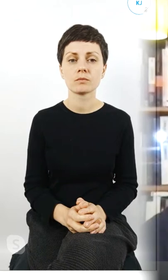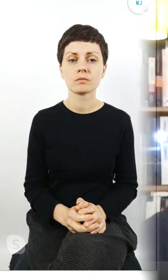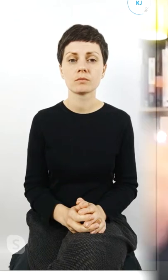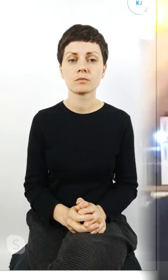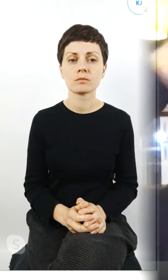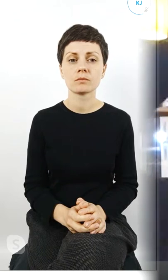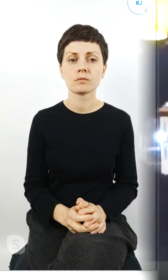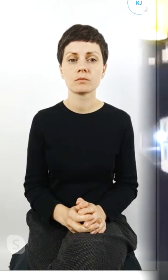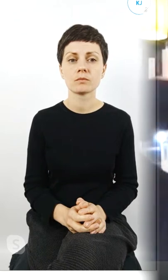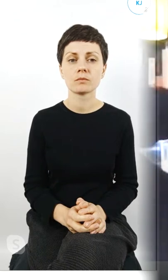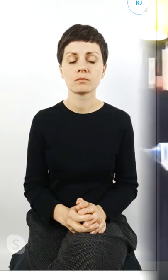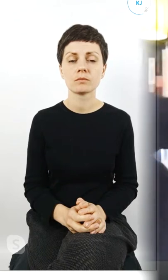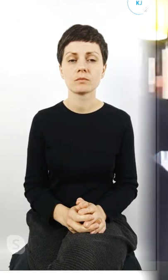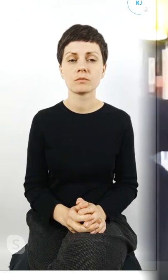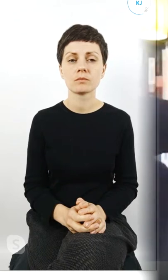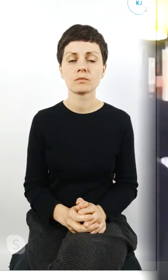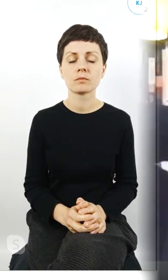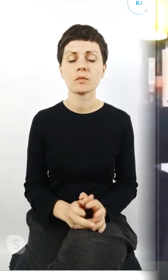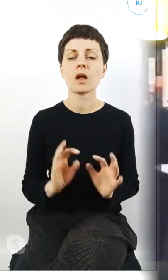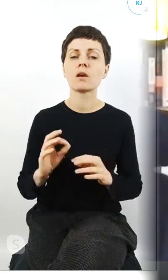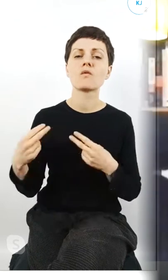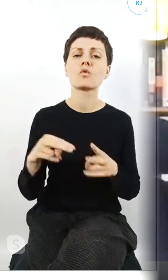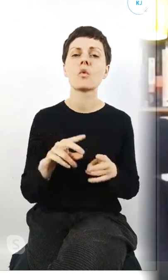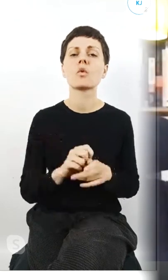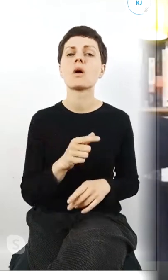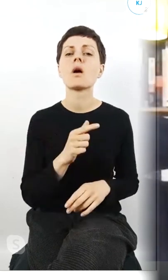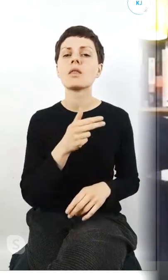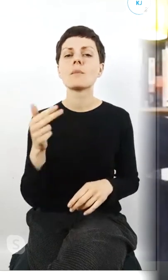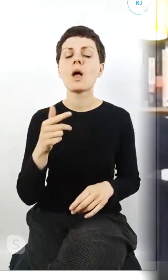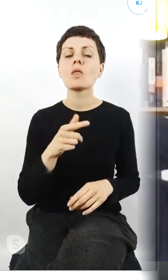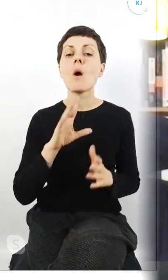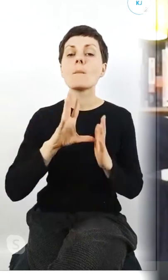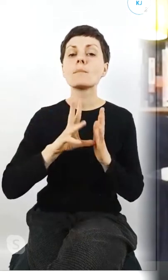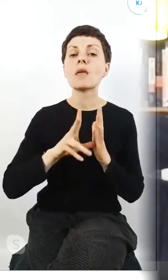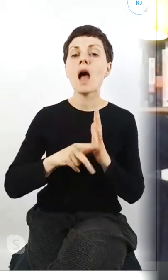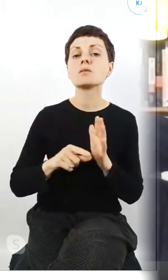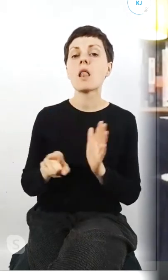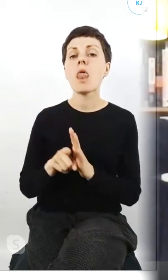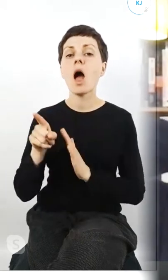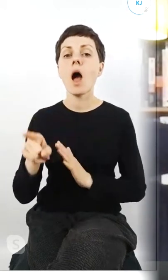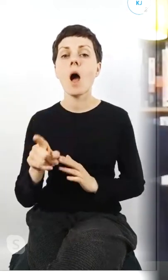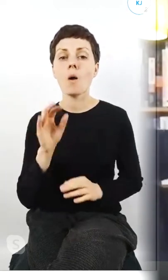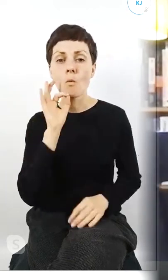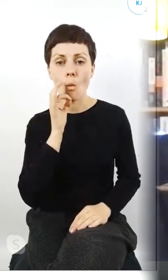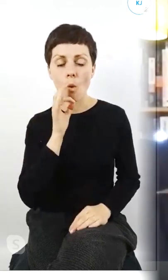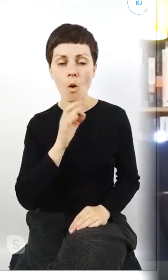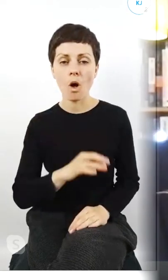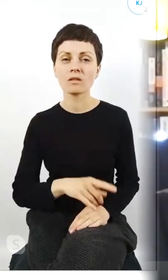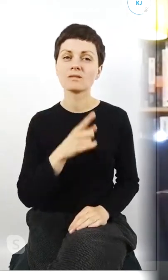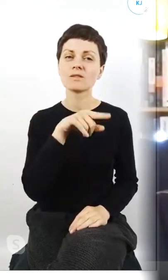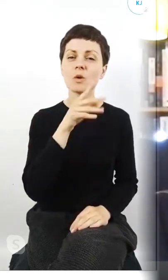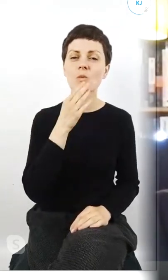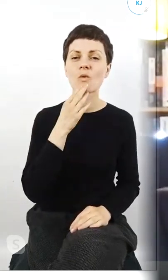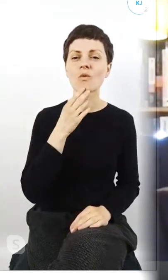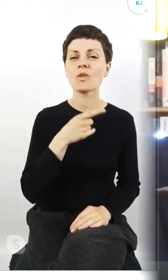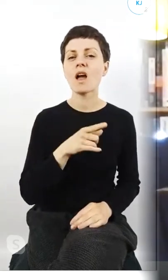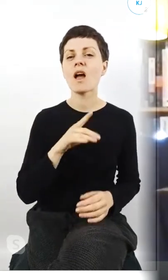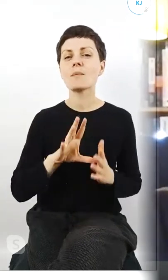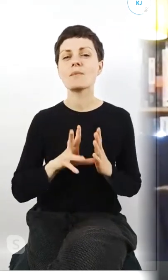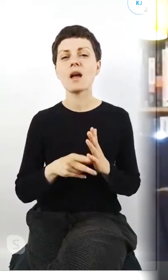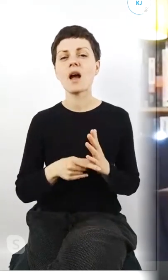ale tutaj wróćmy do tego wątku właśnie miasta dla młodych że tu padło takie że niespecjalnie jest no zwłaszcza Bartek